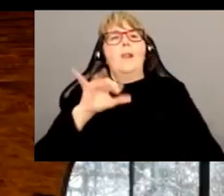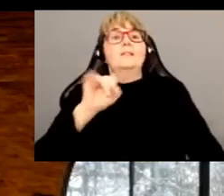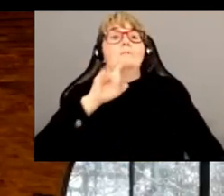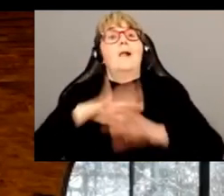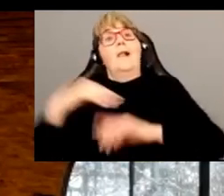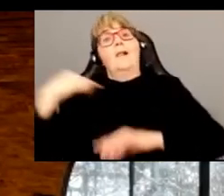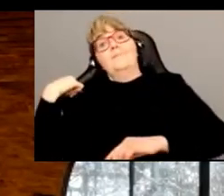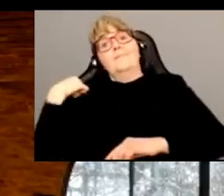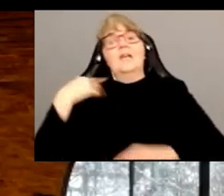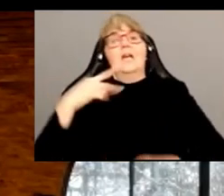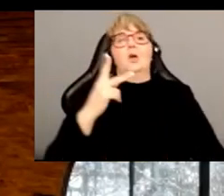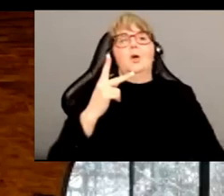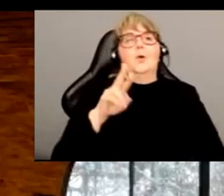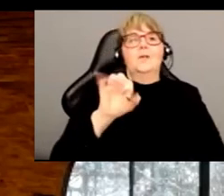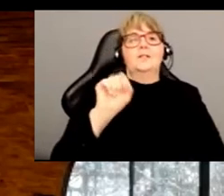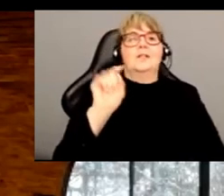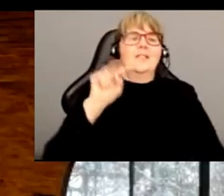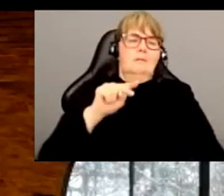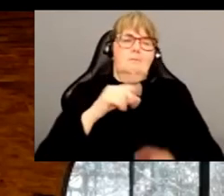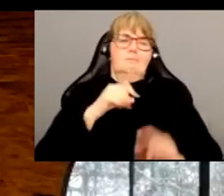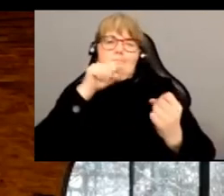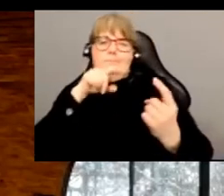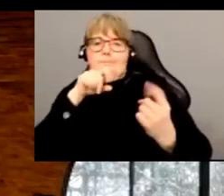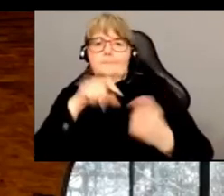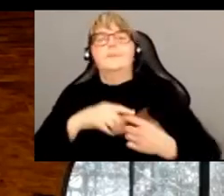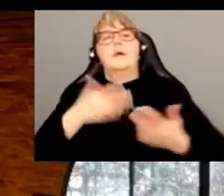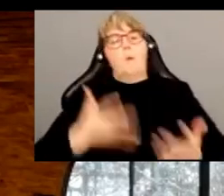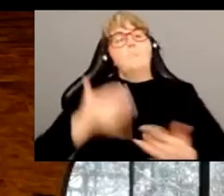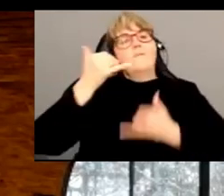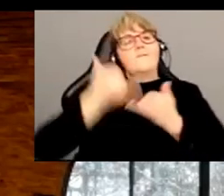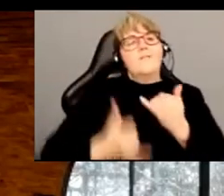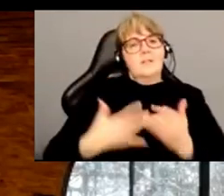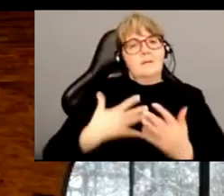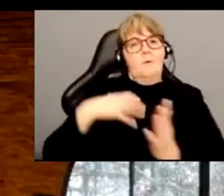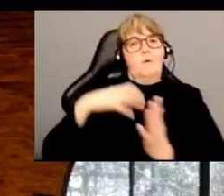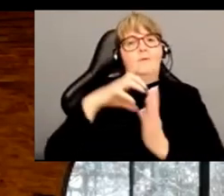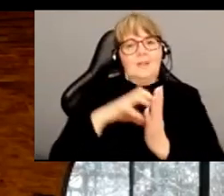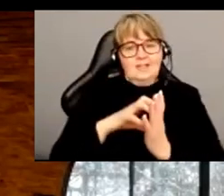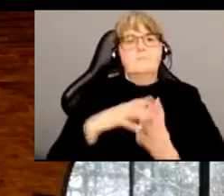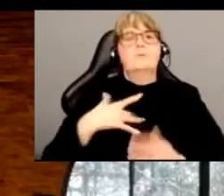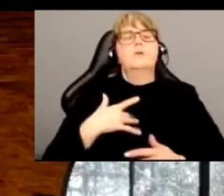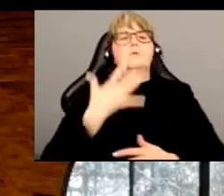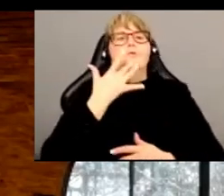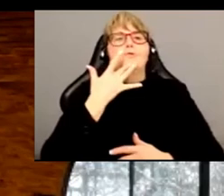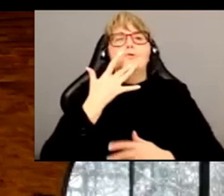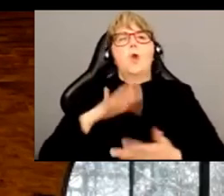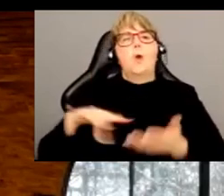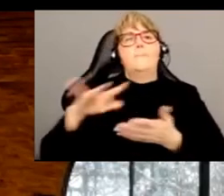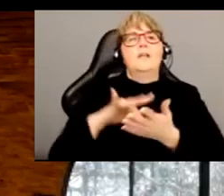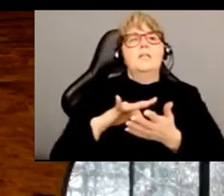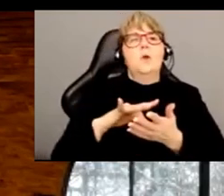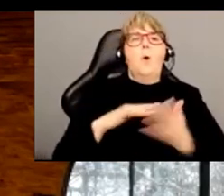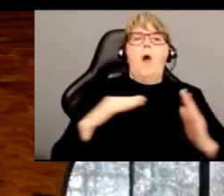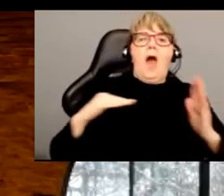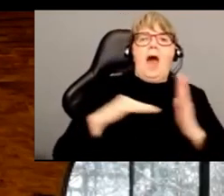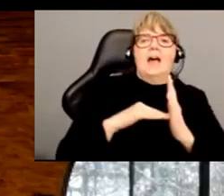Et pour terminer, donc, qu'est-ce que j'aimerais que l'on retienne de l'article que j'ai écrit, c'est que j'aimerais inviter le milieu antispéciste à faire un peu plus